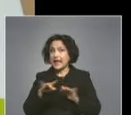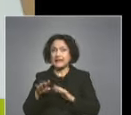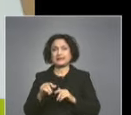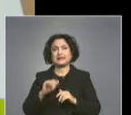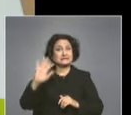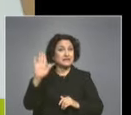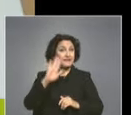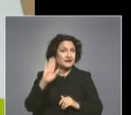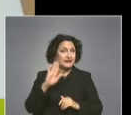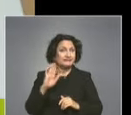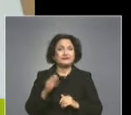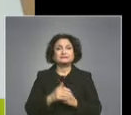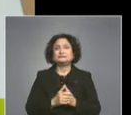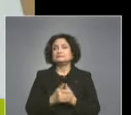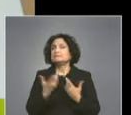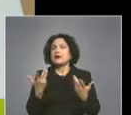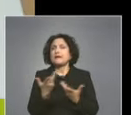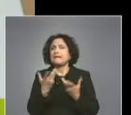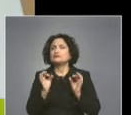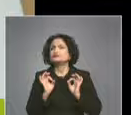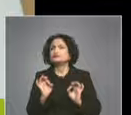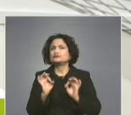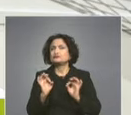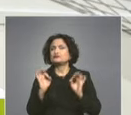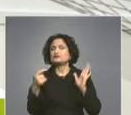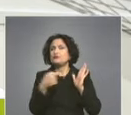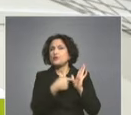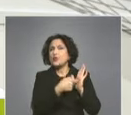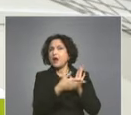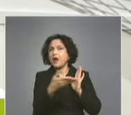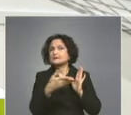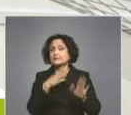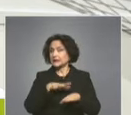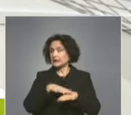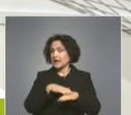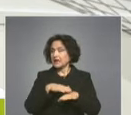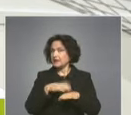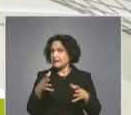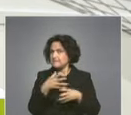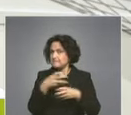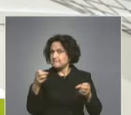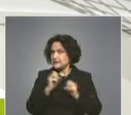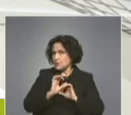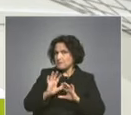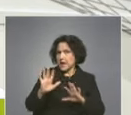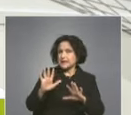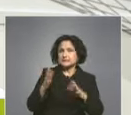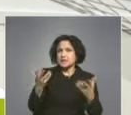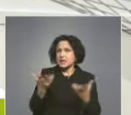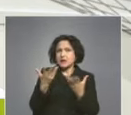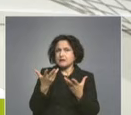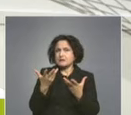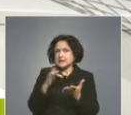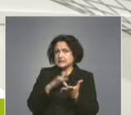Здравейте и на вас и на вас. Какво показват данните за миналата година? Безопасна ли е следата за децата? или става все по